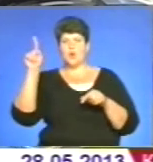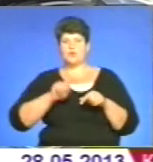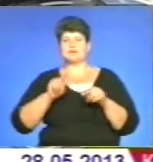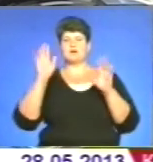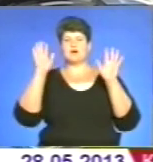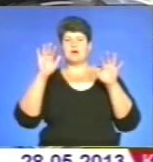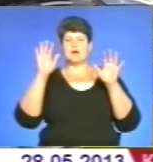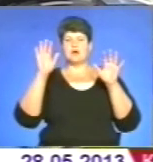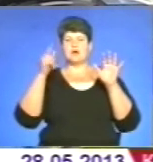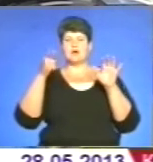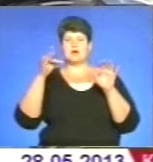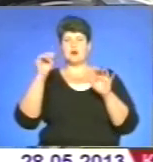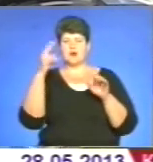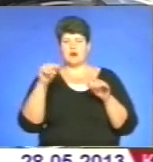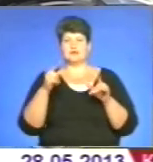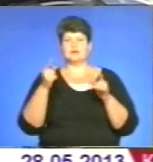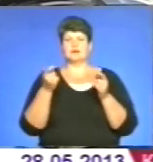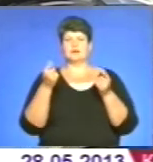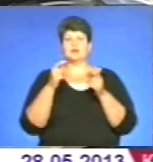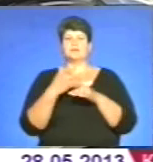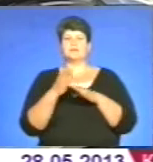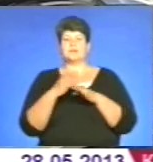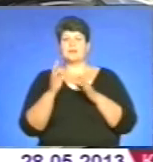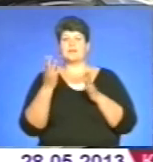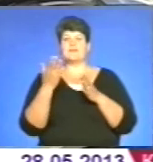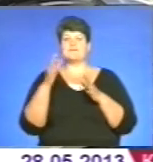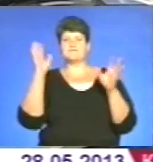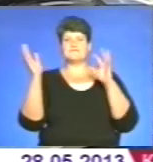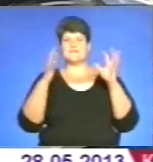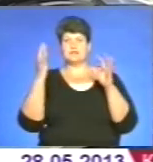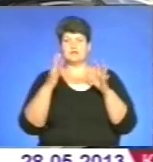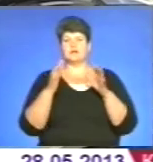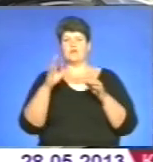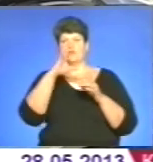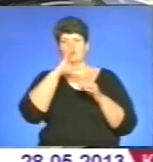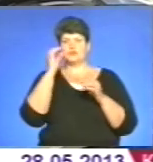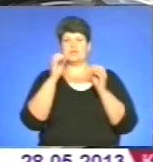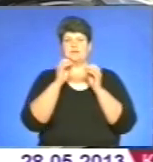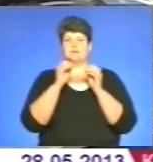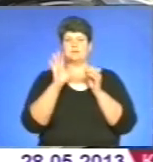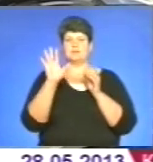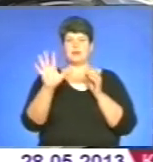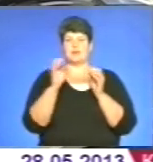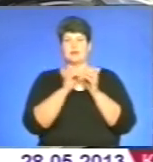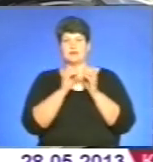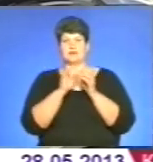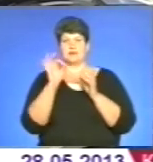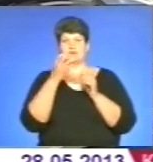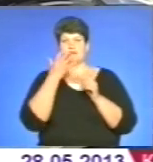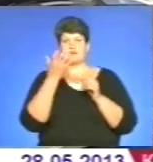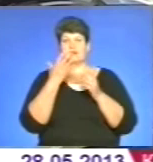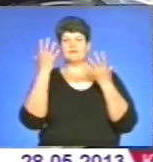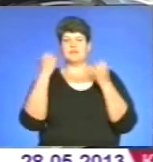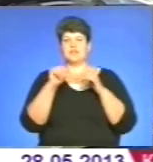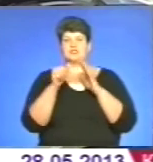порив частий південний вітер. І температурні показники вночі будуть в межах від 5 до 10 градусів тепла. День становитиме